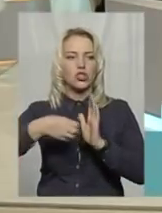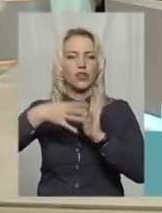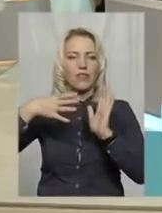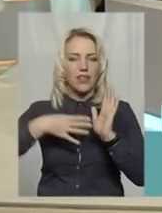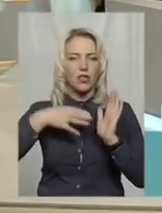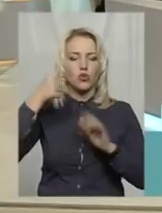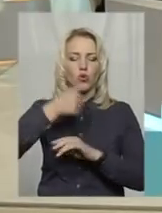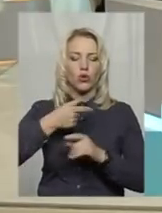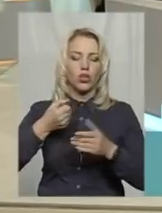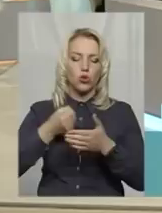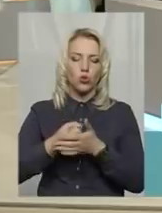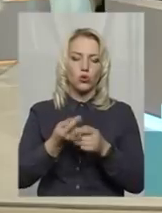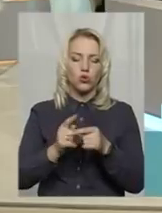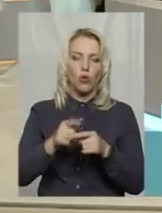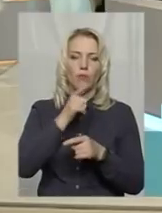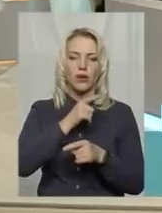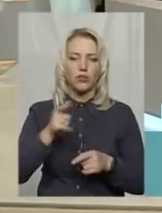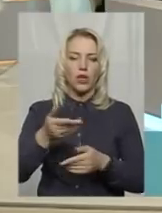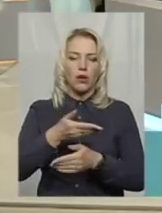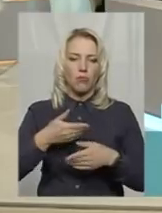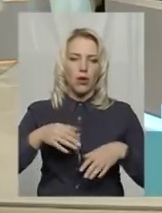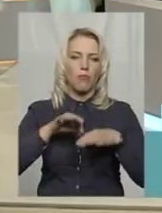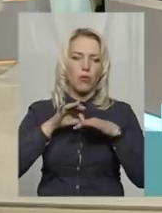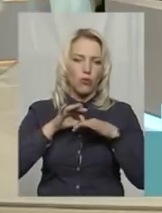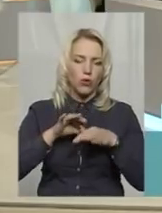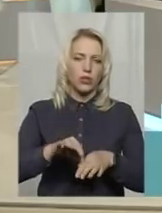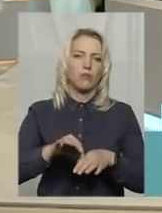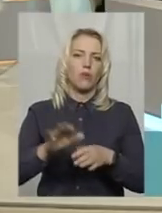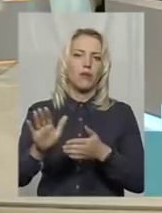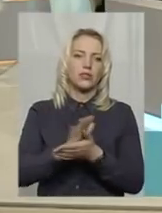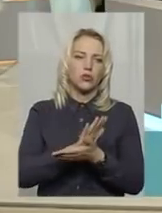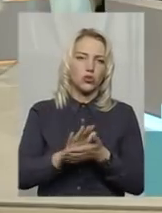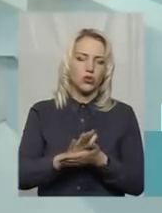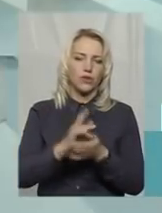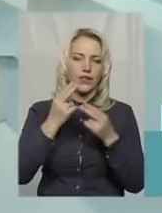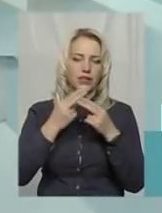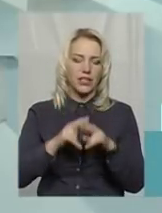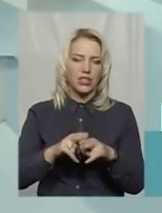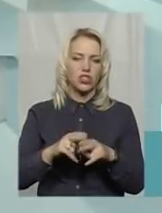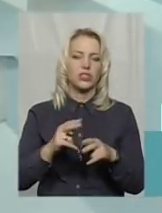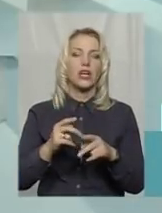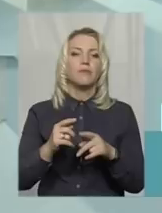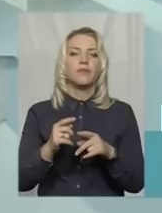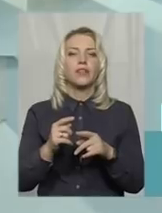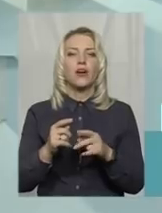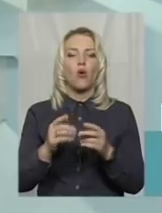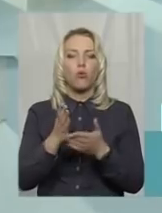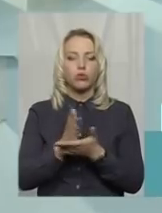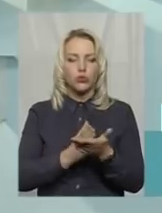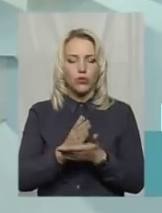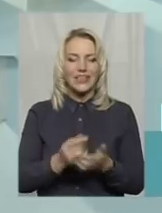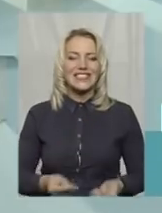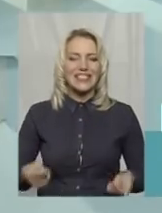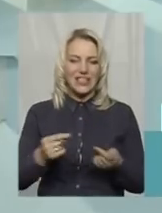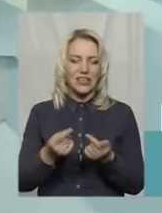ми продовжуємо проведення технічного обслуговування в населення безкоштовно. І згідно тих запланованих об'ємів,